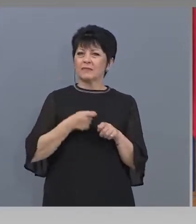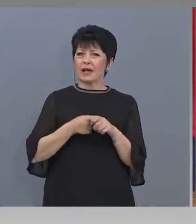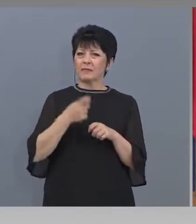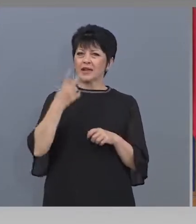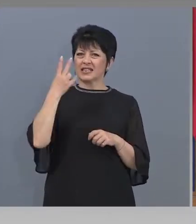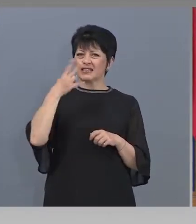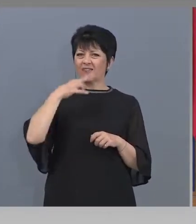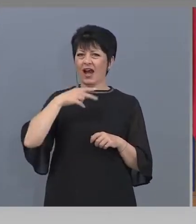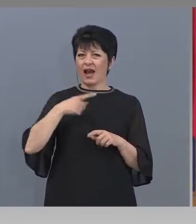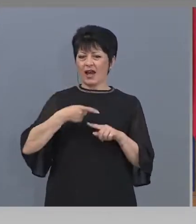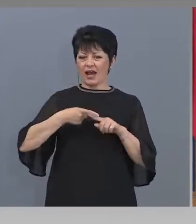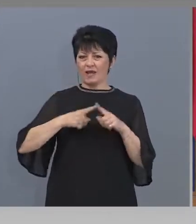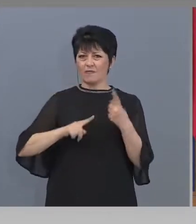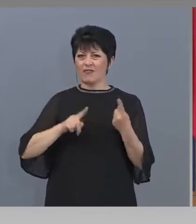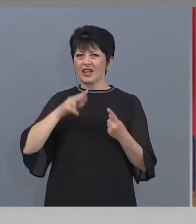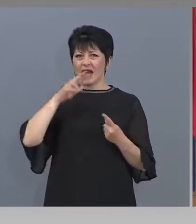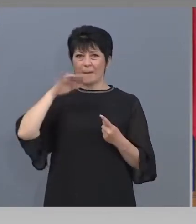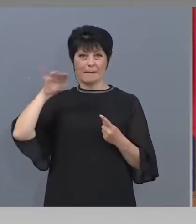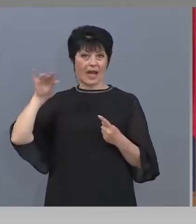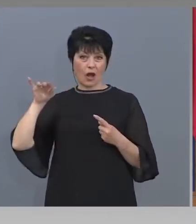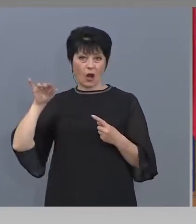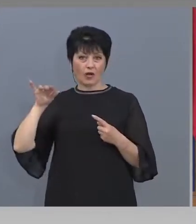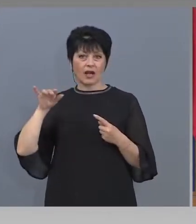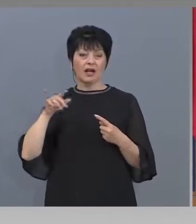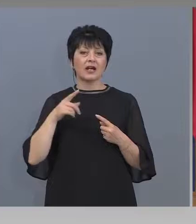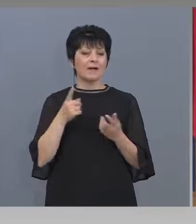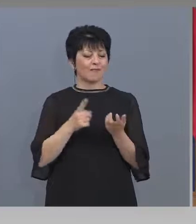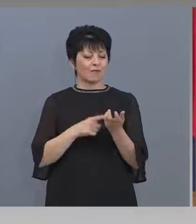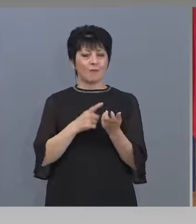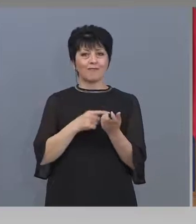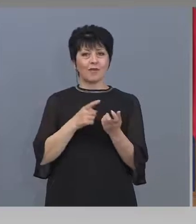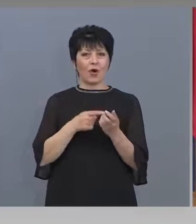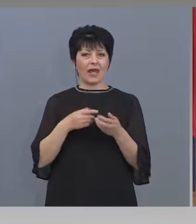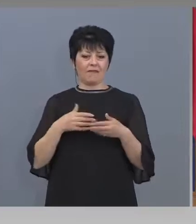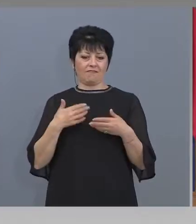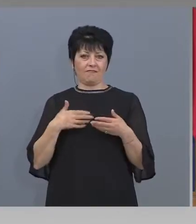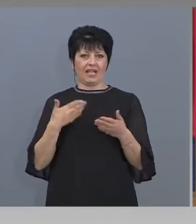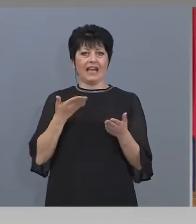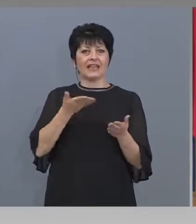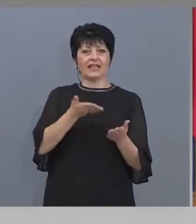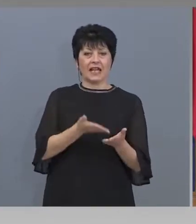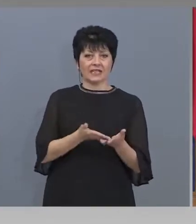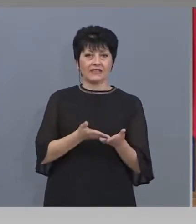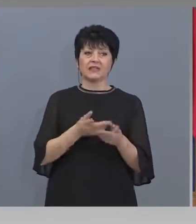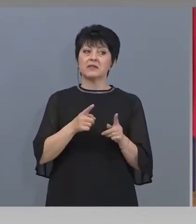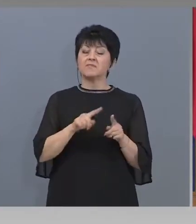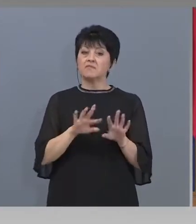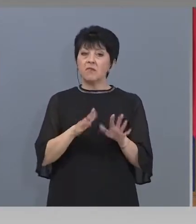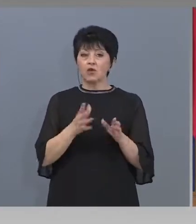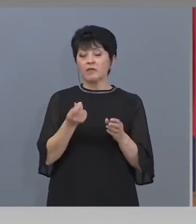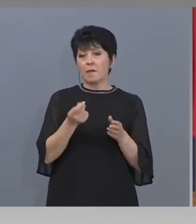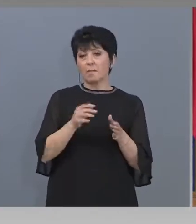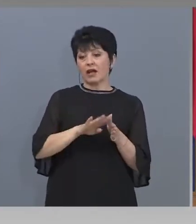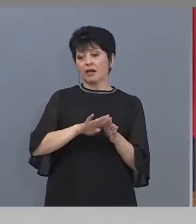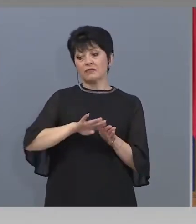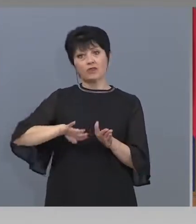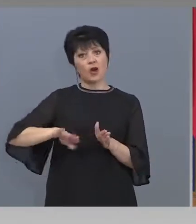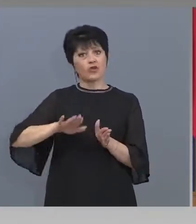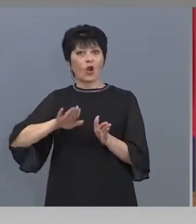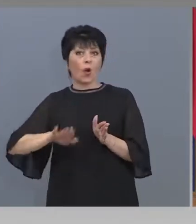там по броя на кандидатства, ще ще има отпаднали, сигурно ще останат пари, които ще, наново ще вкараме в